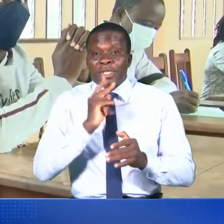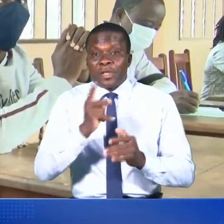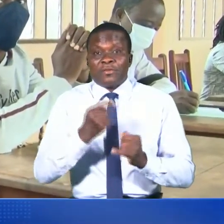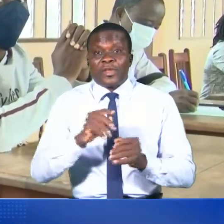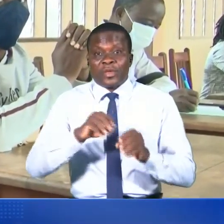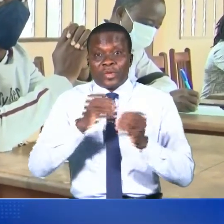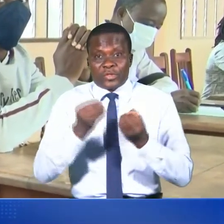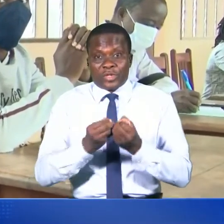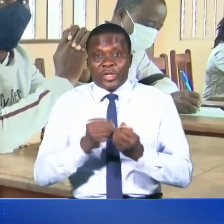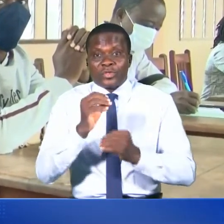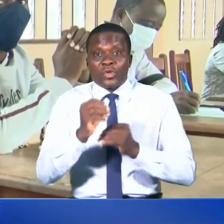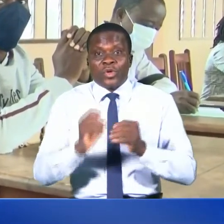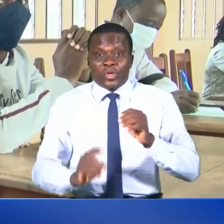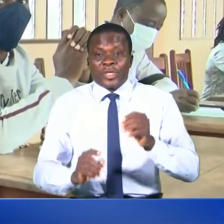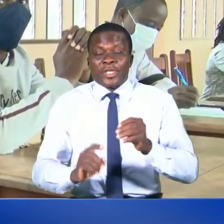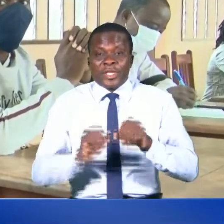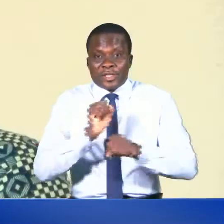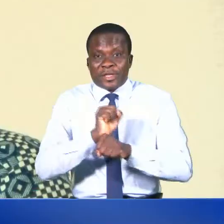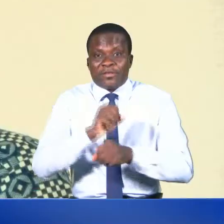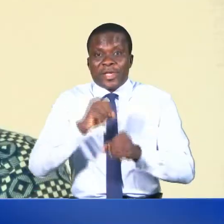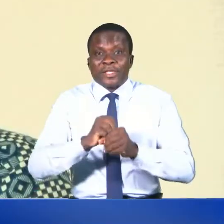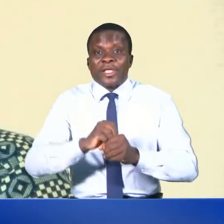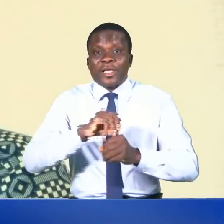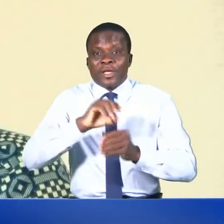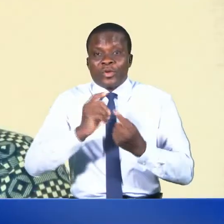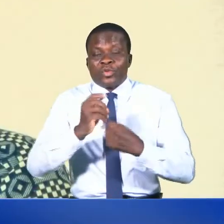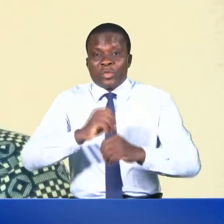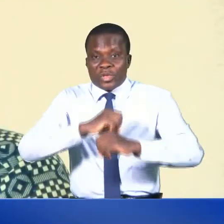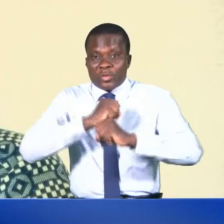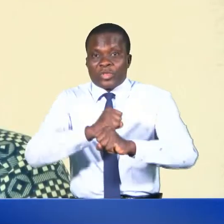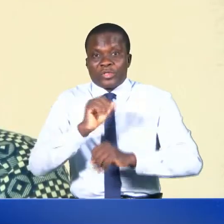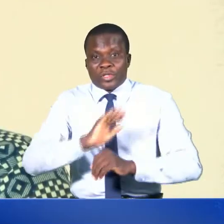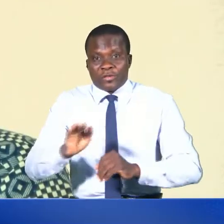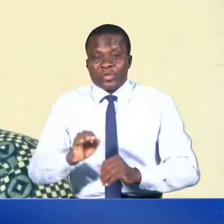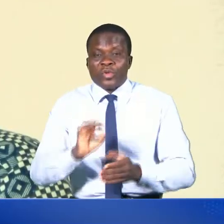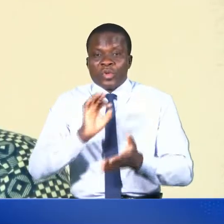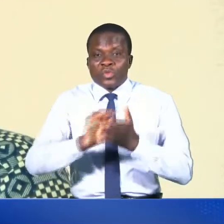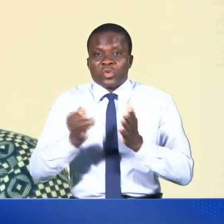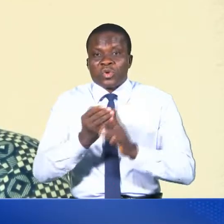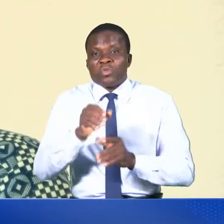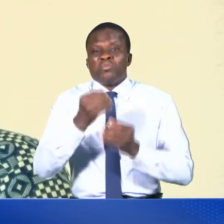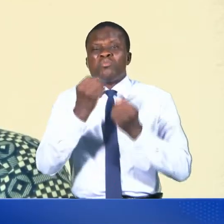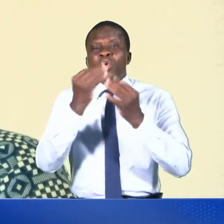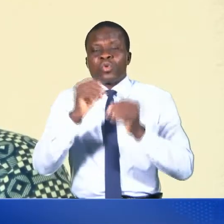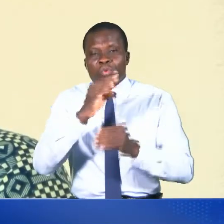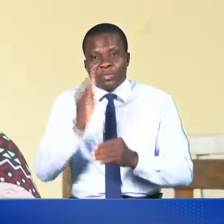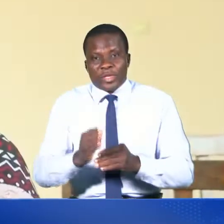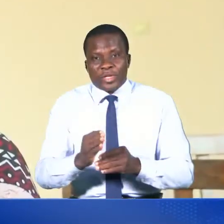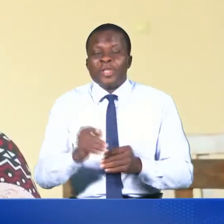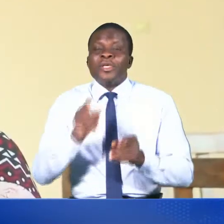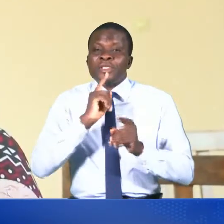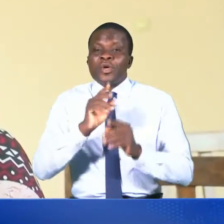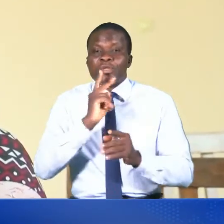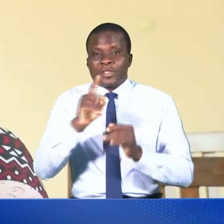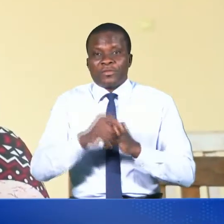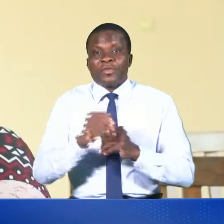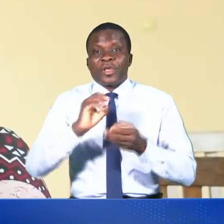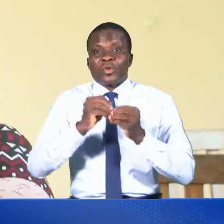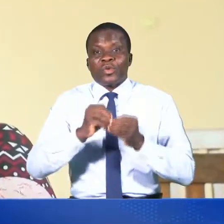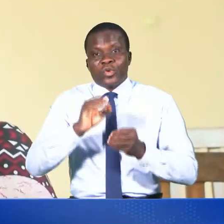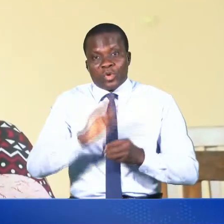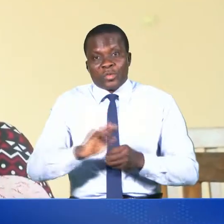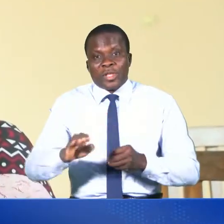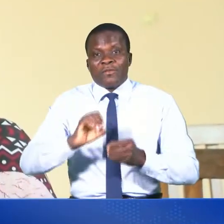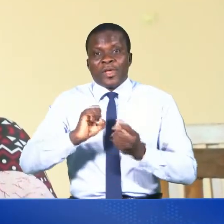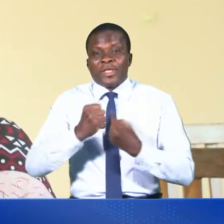organisations intervenant dans le domaine de la protection des enfants se comptent par dizaines au Bénin, il est tout autant vrai que le nombre d'enfants en